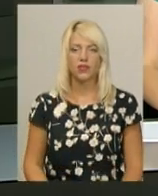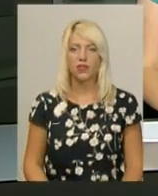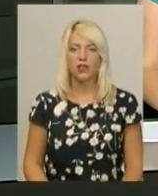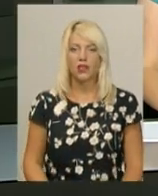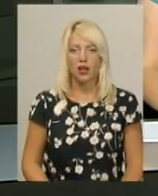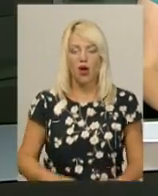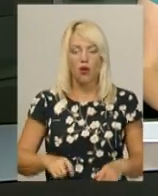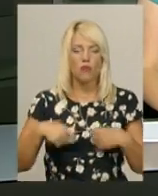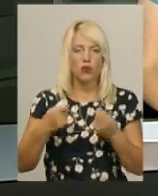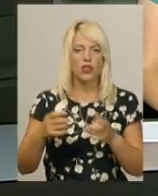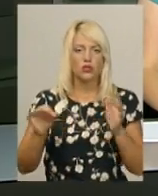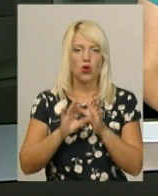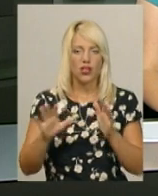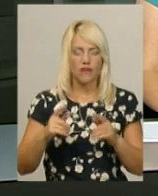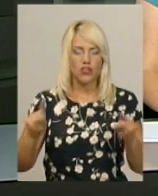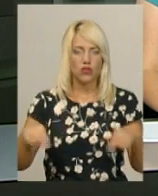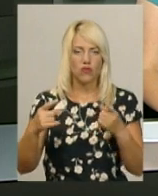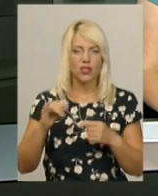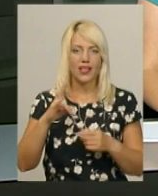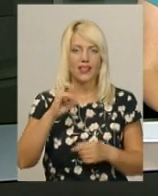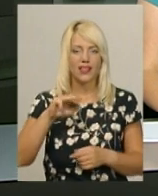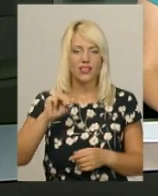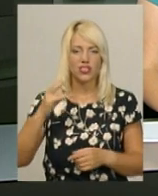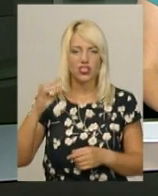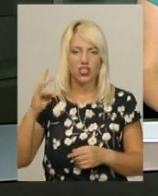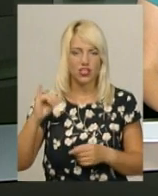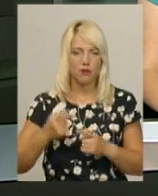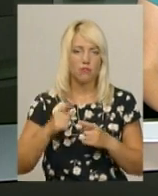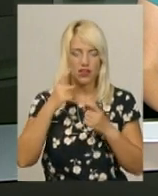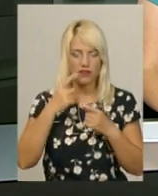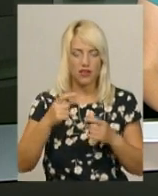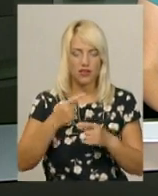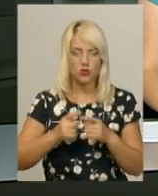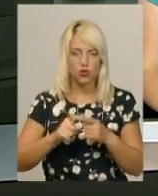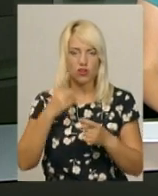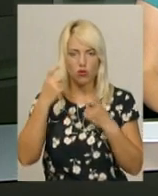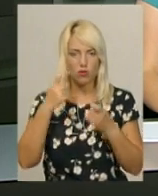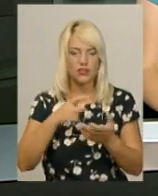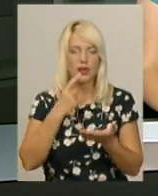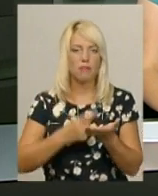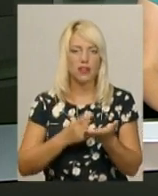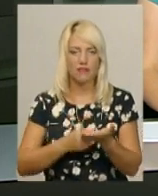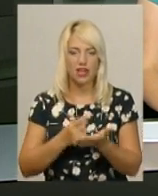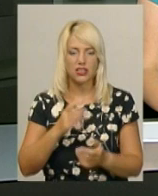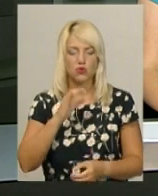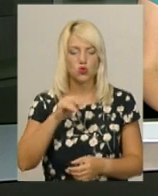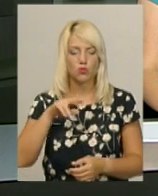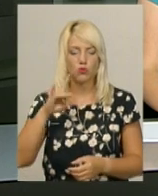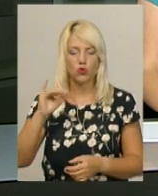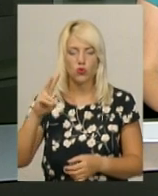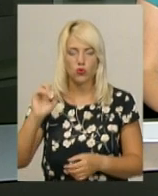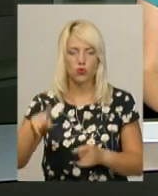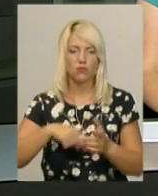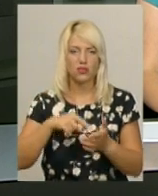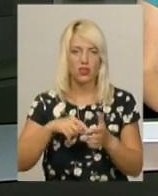Подачу електроенергії відновили у Нетішині. Інформацію про це підтвердив міський голова Олександр Супрунюк. Комунальні служби усувають